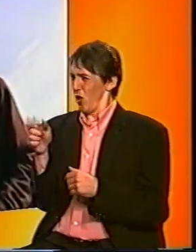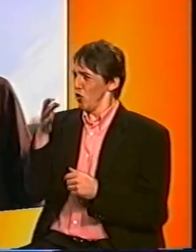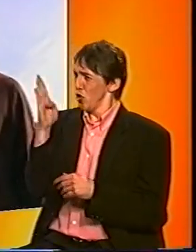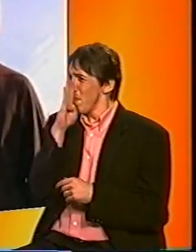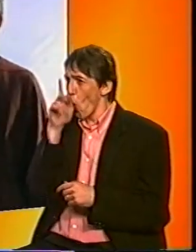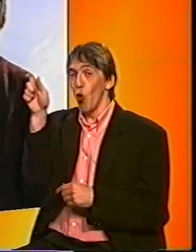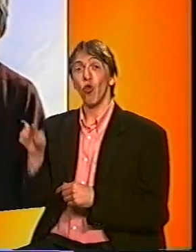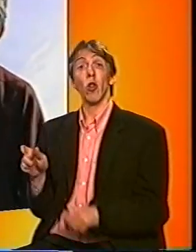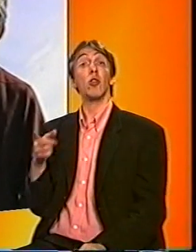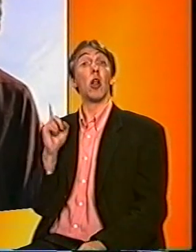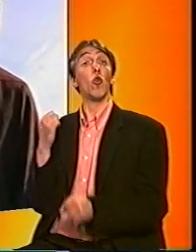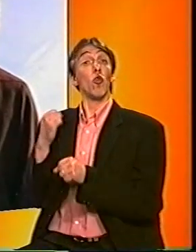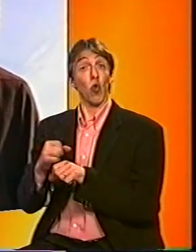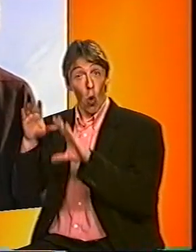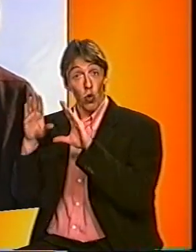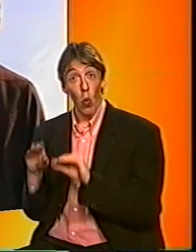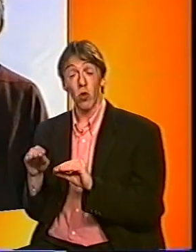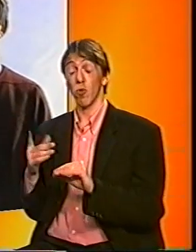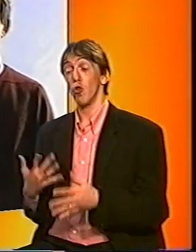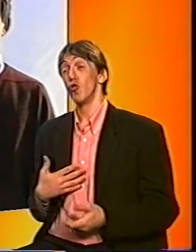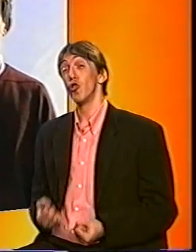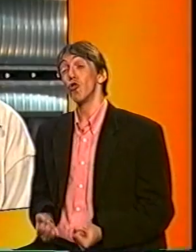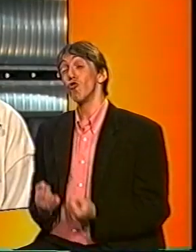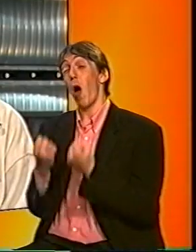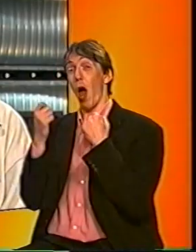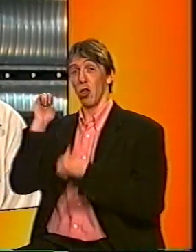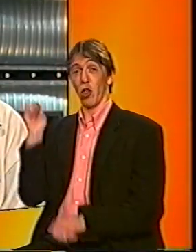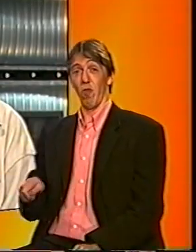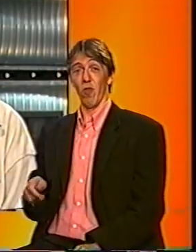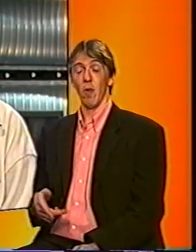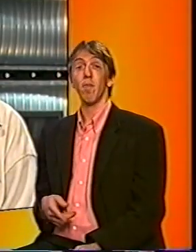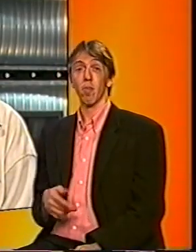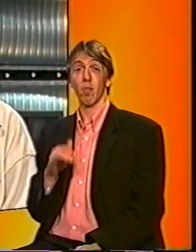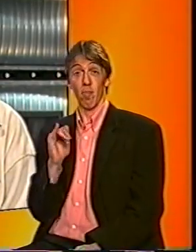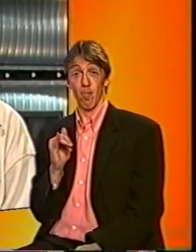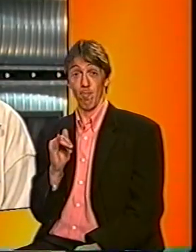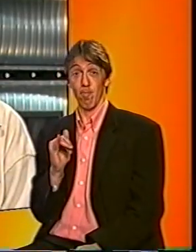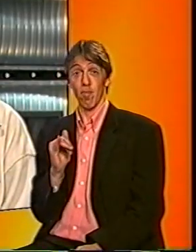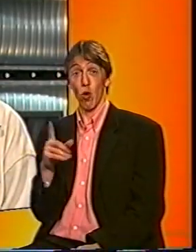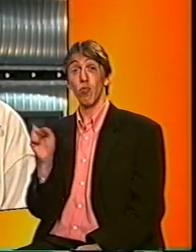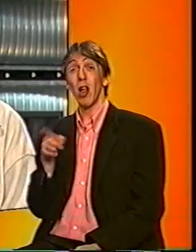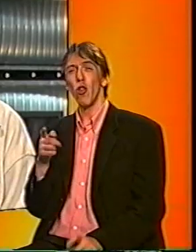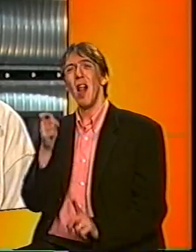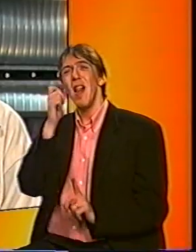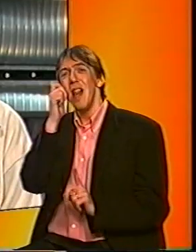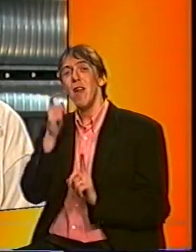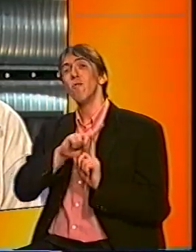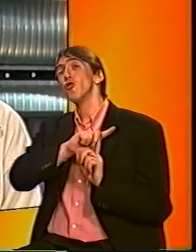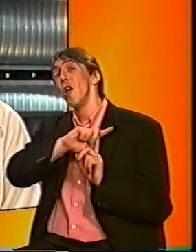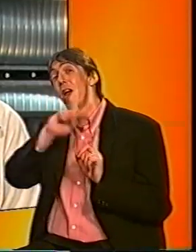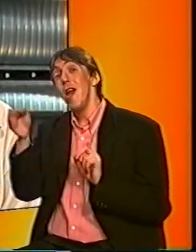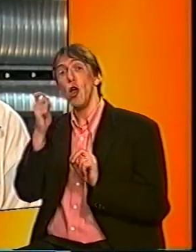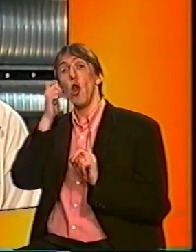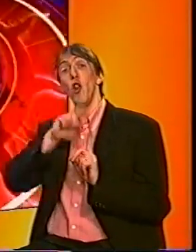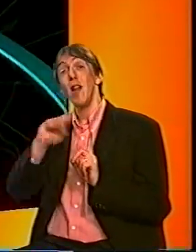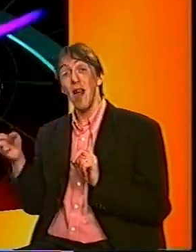wordt daarvoor dan ook heel zwaar gestraft. Ja, en dat betekent dat hij levenslang gevangenisstraf kan